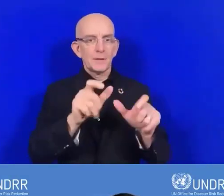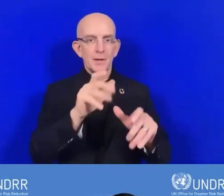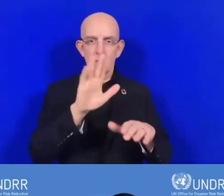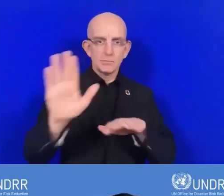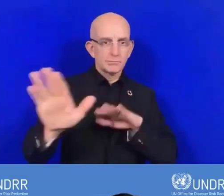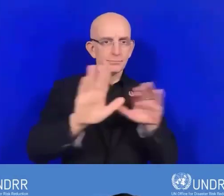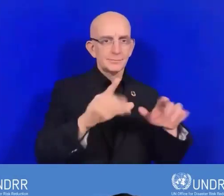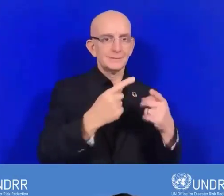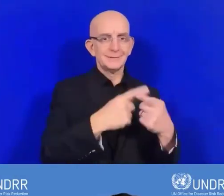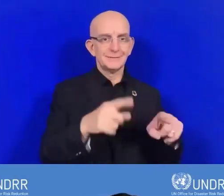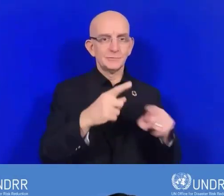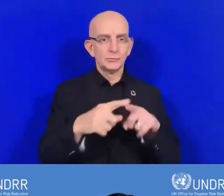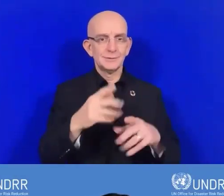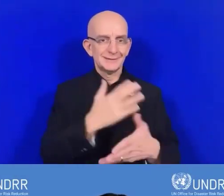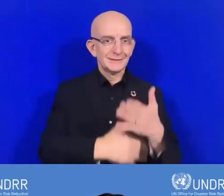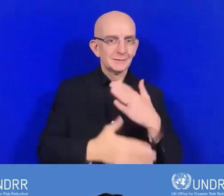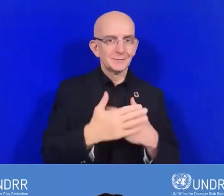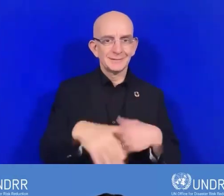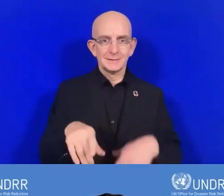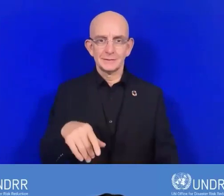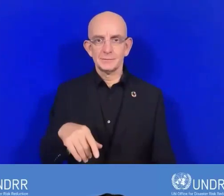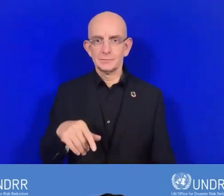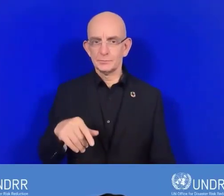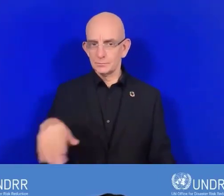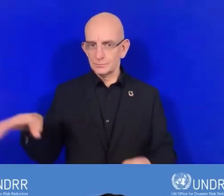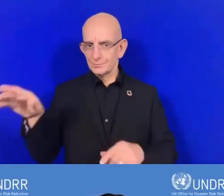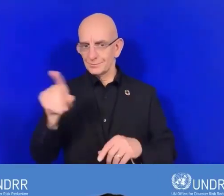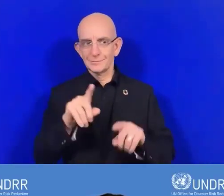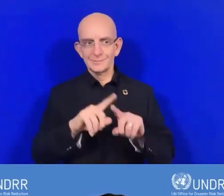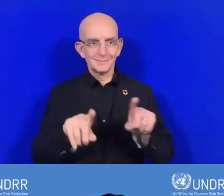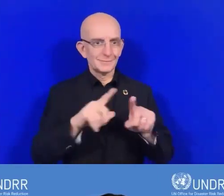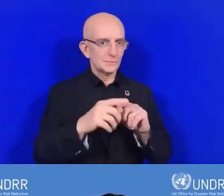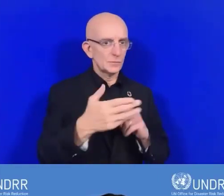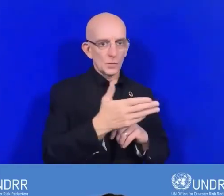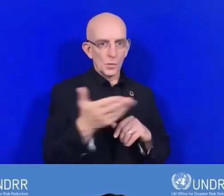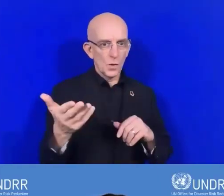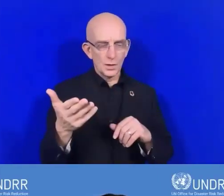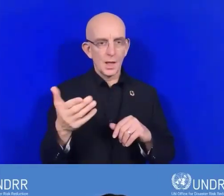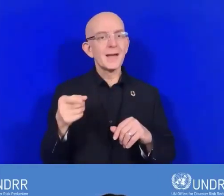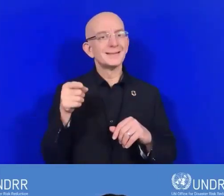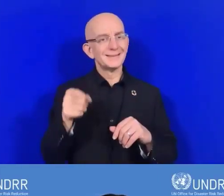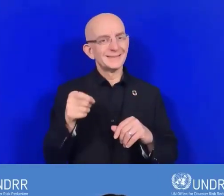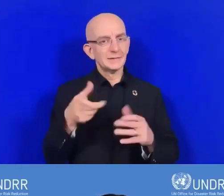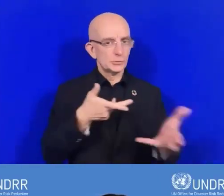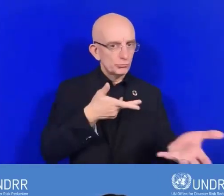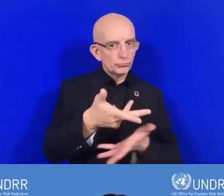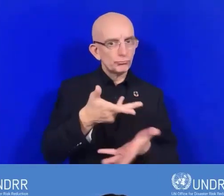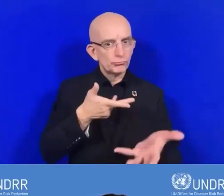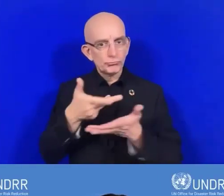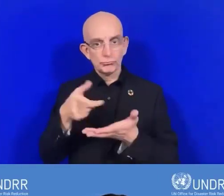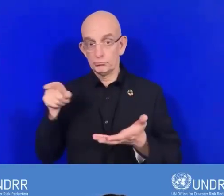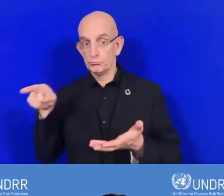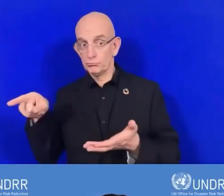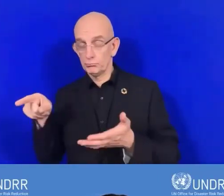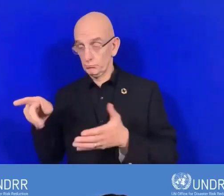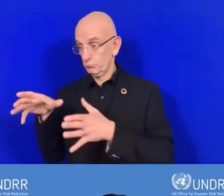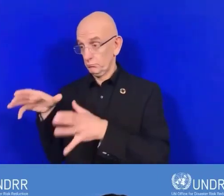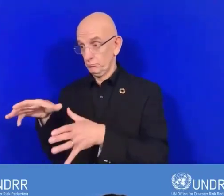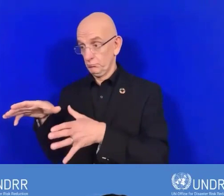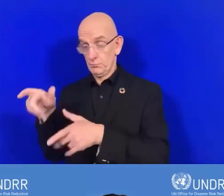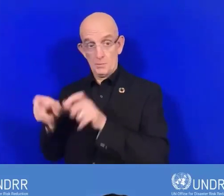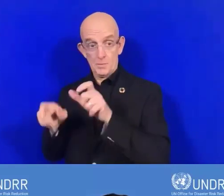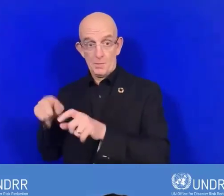entre les communautés locales et aussi avec les gouvernements locaux,